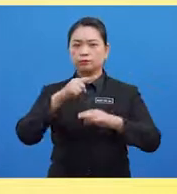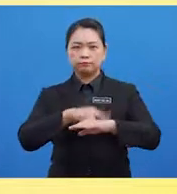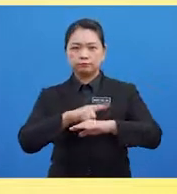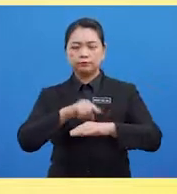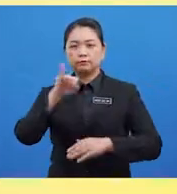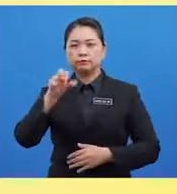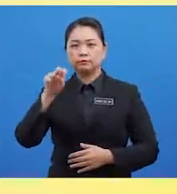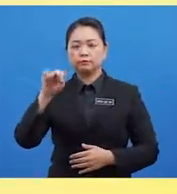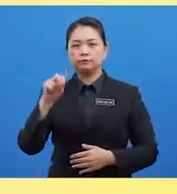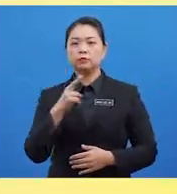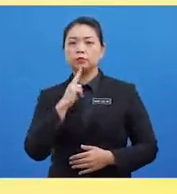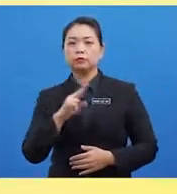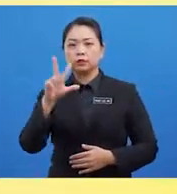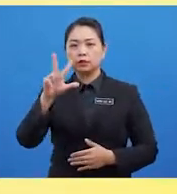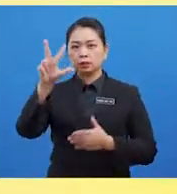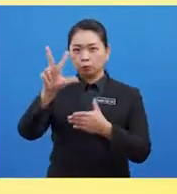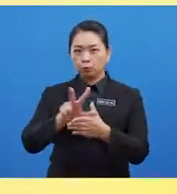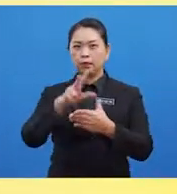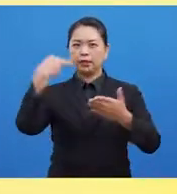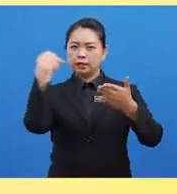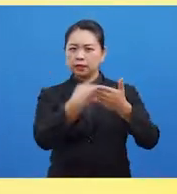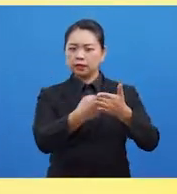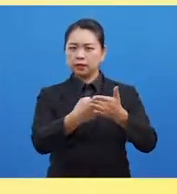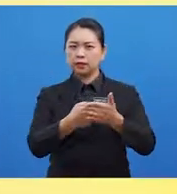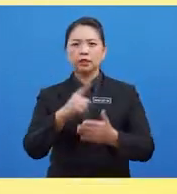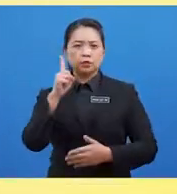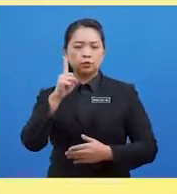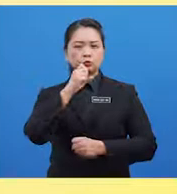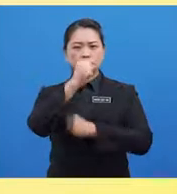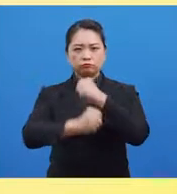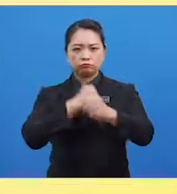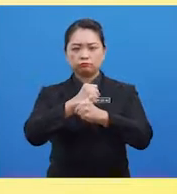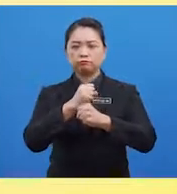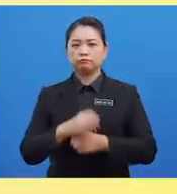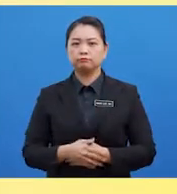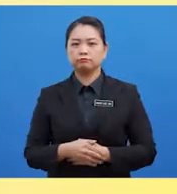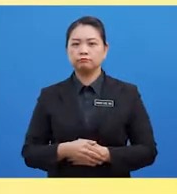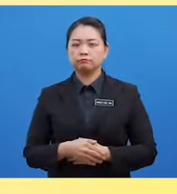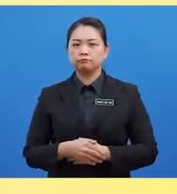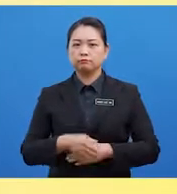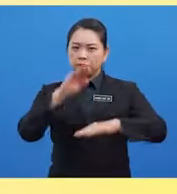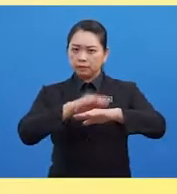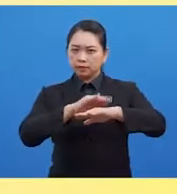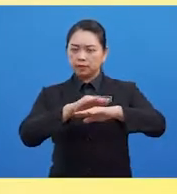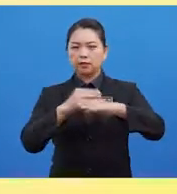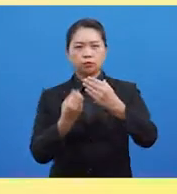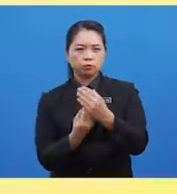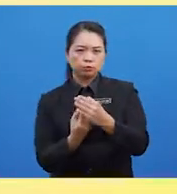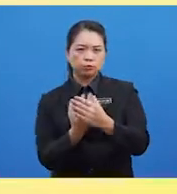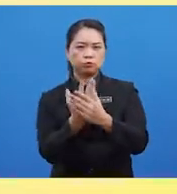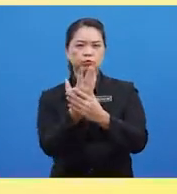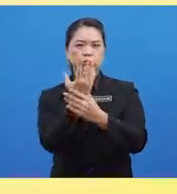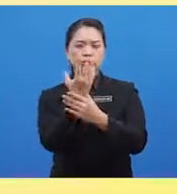Berusia Tiga bulan Hingga bayi berusia Kira-kira satu tahun Pada fasa Pertumbuhan ini Ia